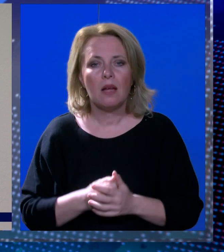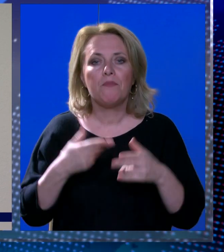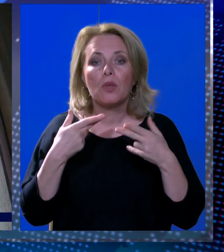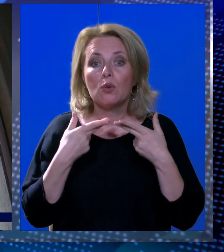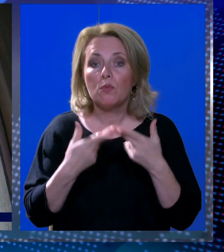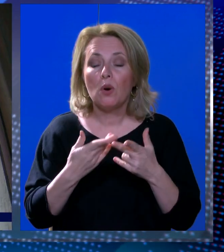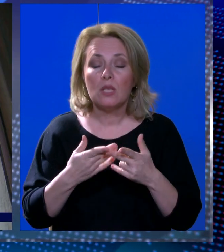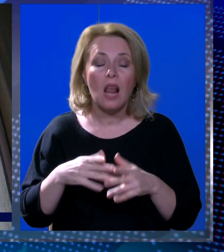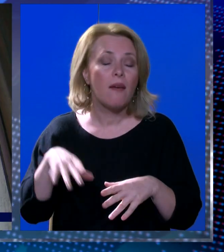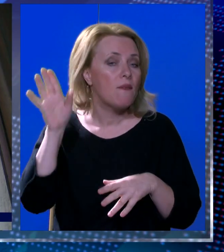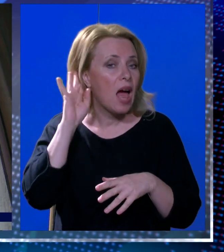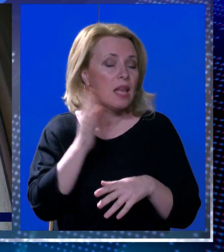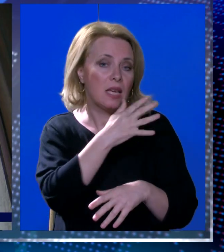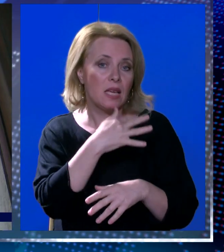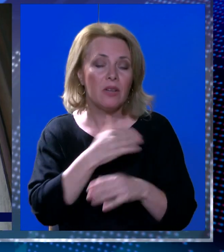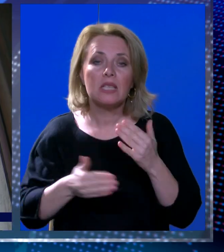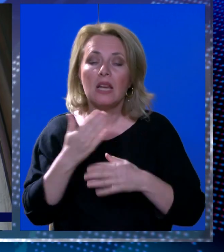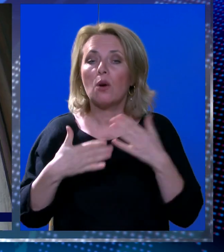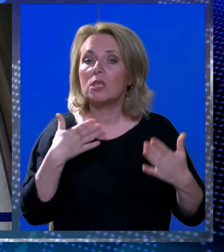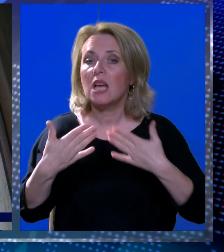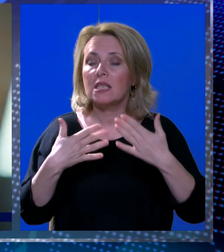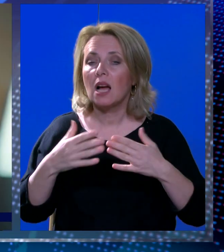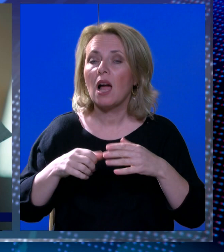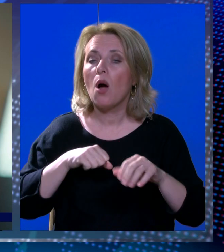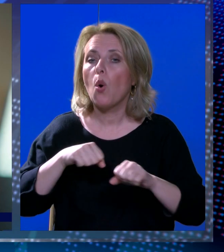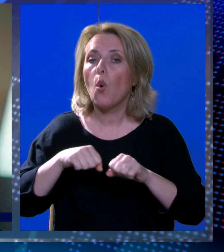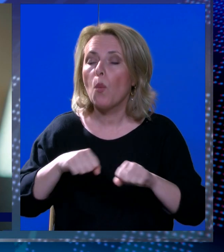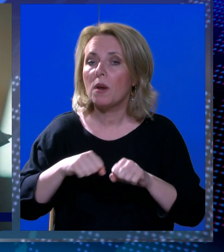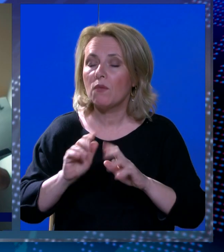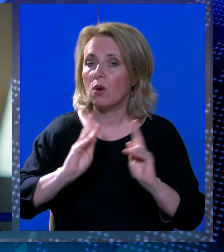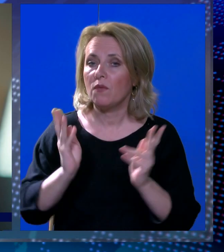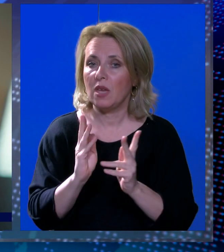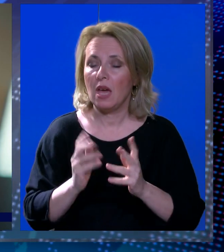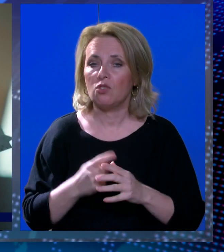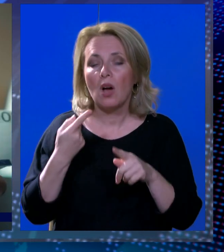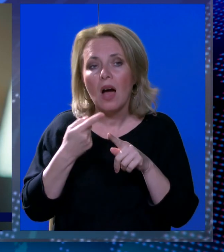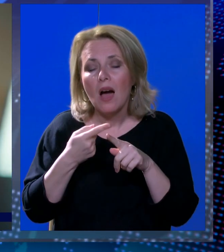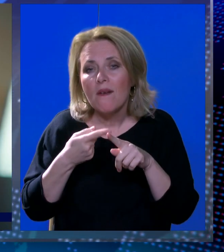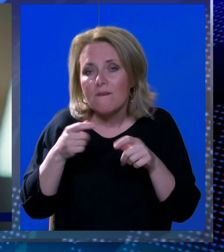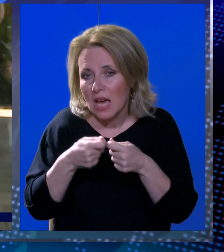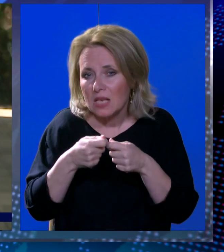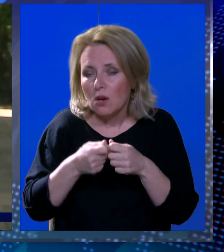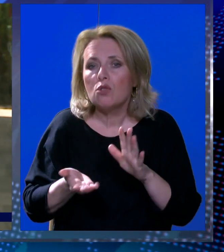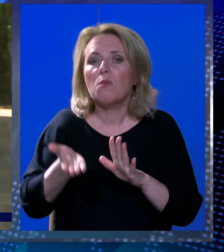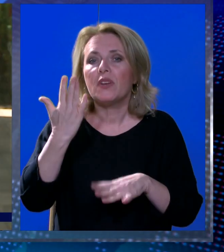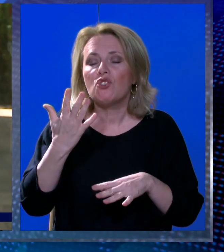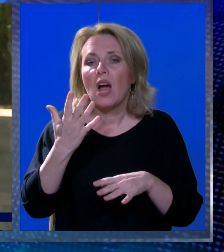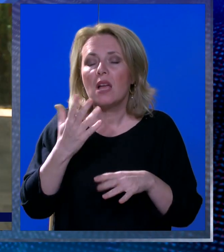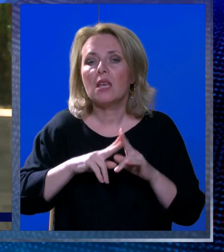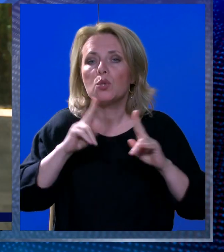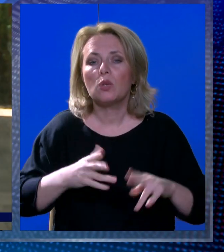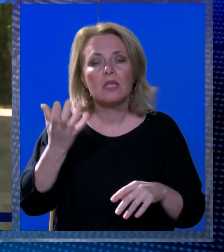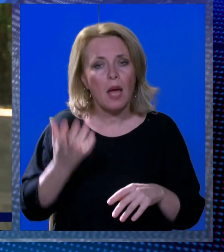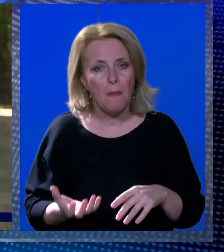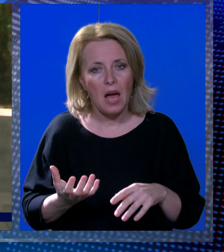Republike Hrvatske nakon sastanka upravnog vijeća, a sve s ciljem konačne konkretne ponude o povećanju sudačkih plaća. Nastavak je ovo